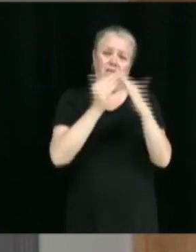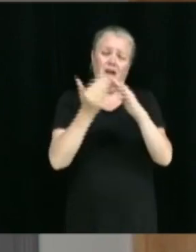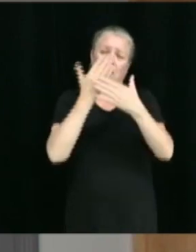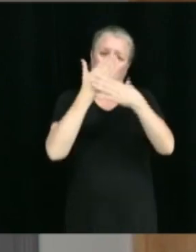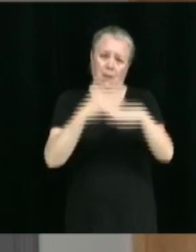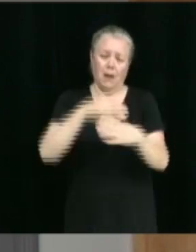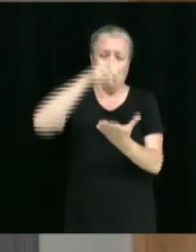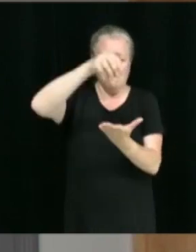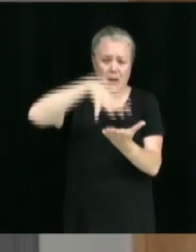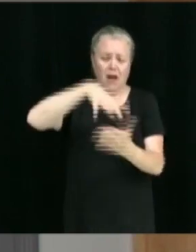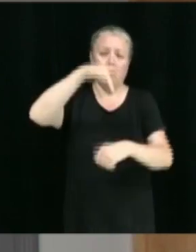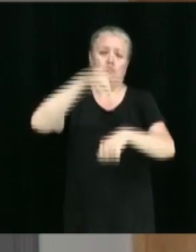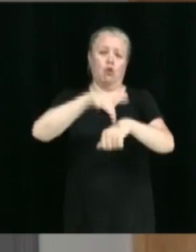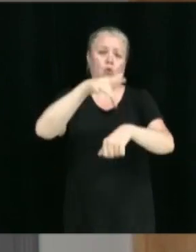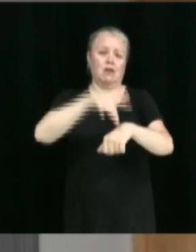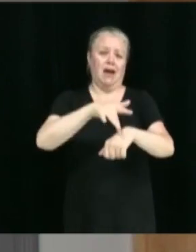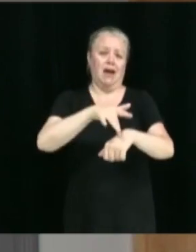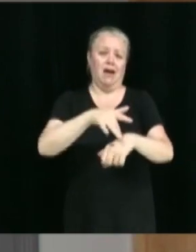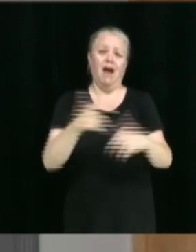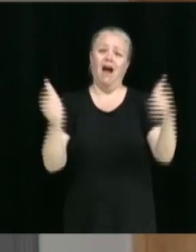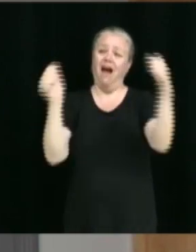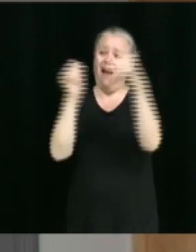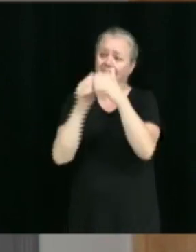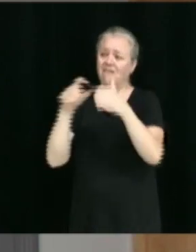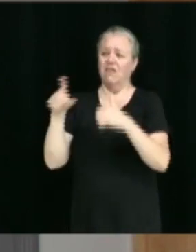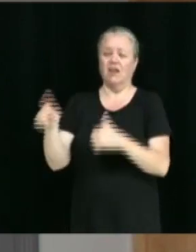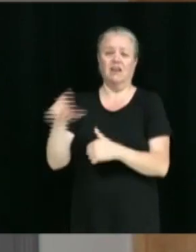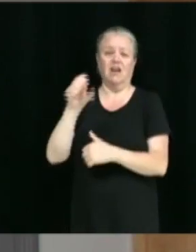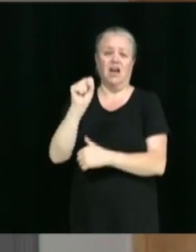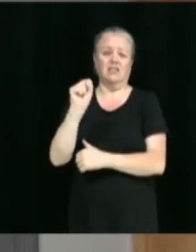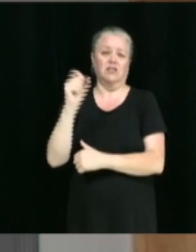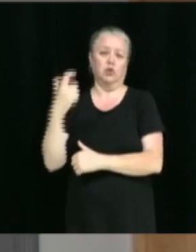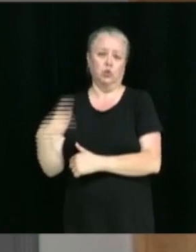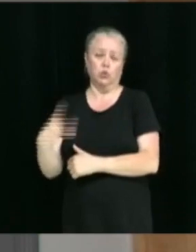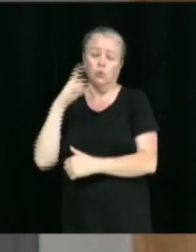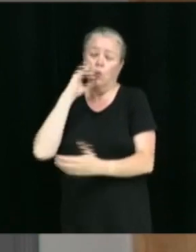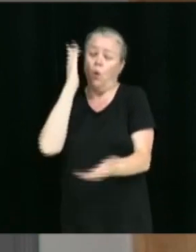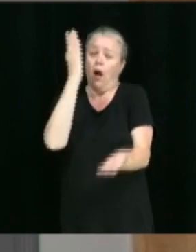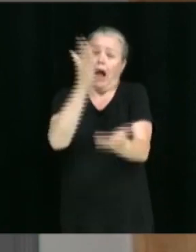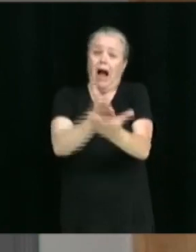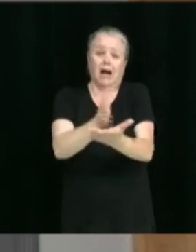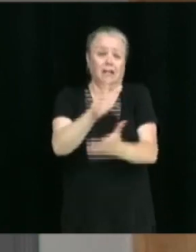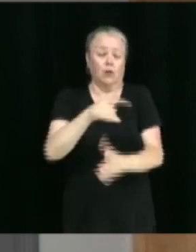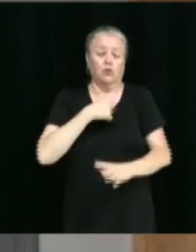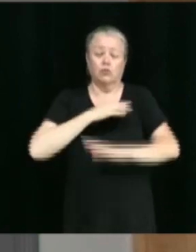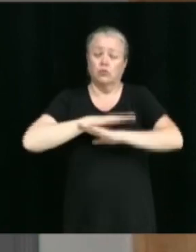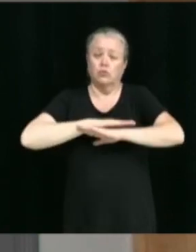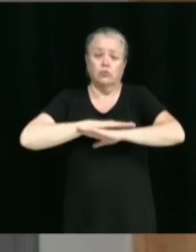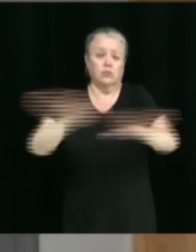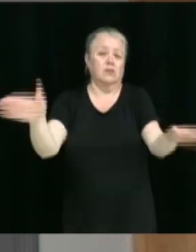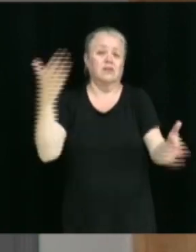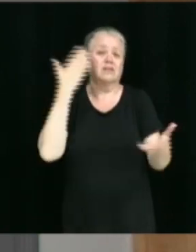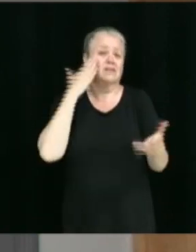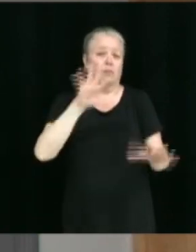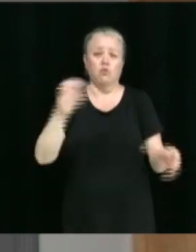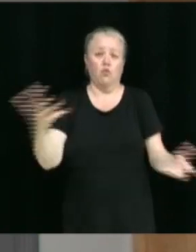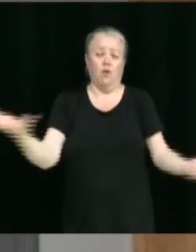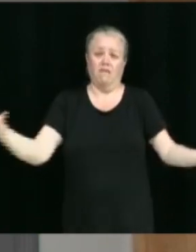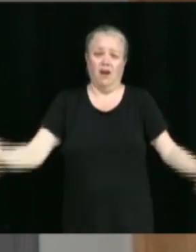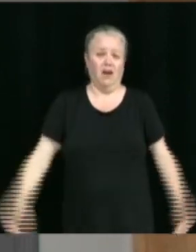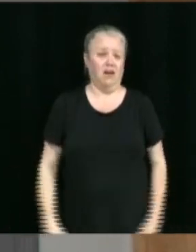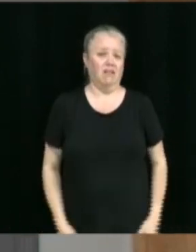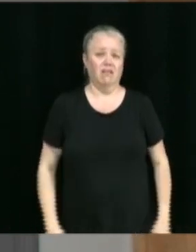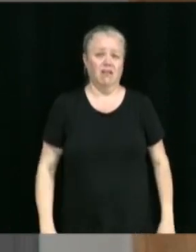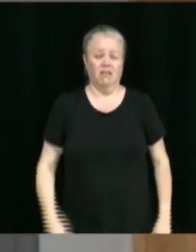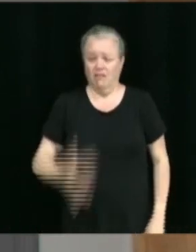la coopération de la SQ. Puis, ça cesse pour le moment parce que là, on ne sait plus quoi faire. On parle à tout le monde et même appeler la